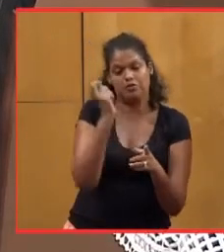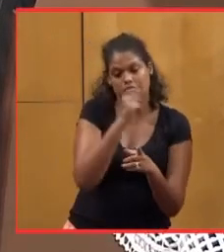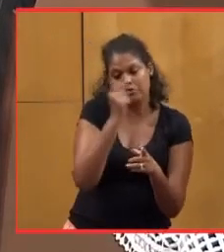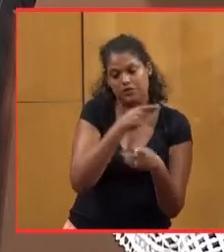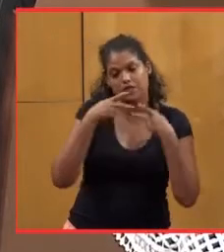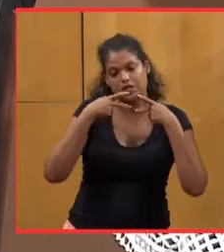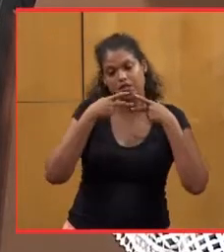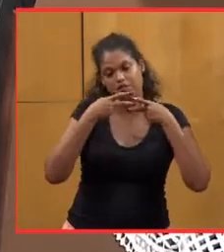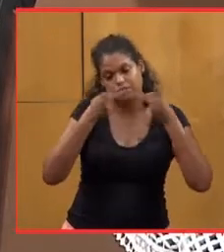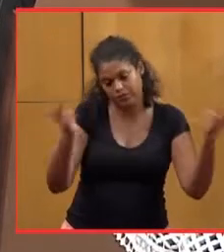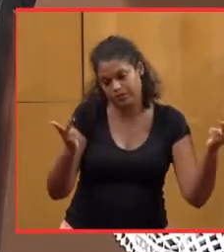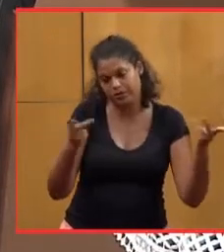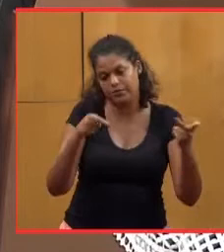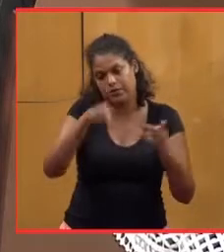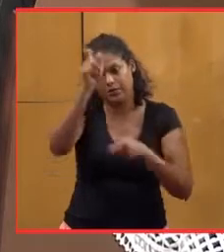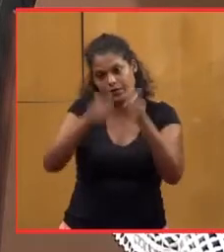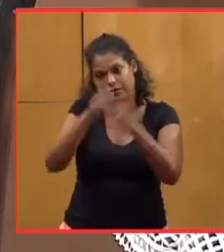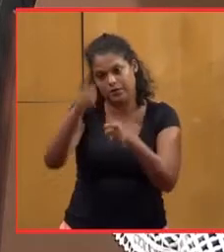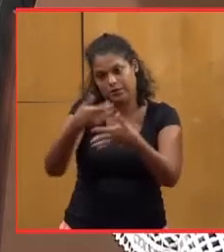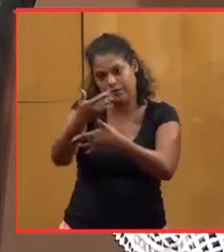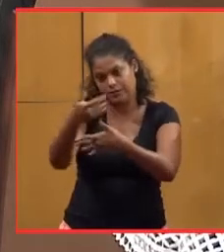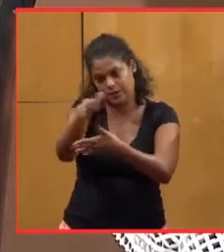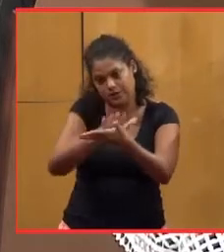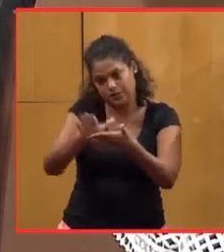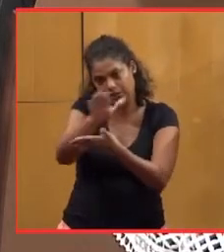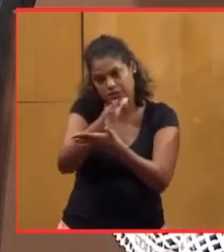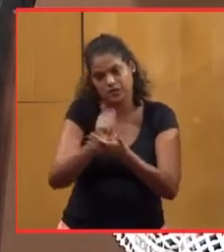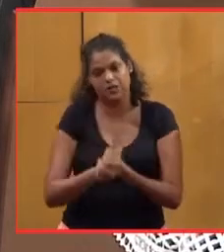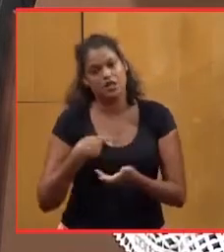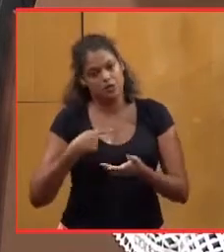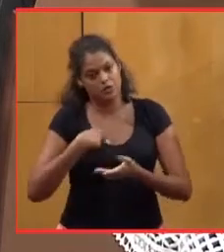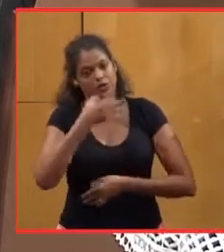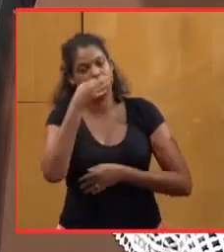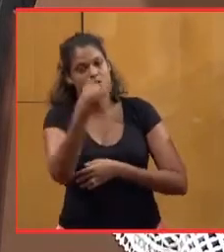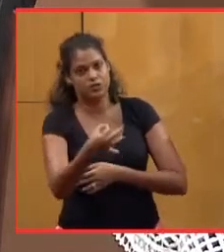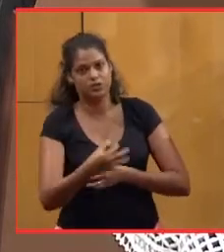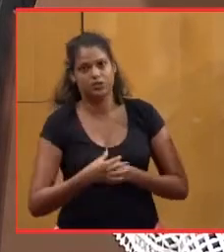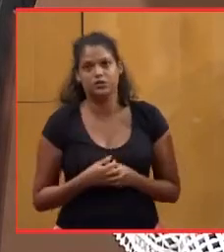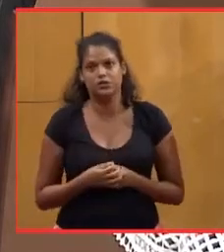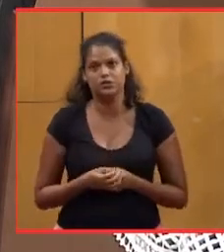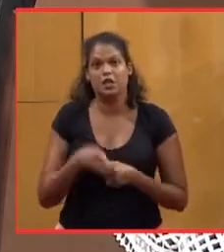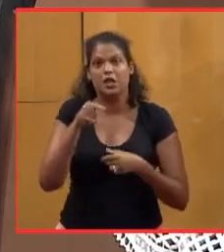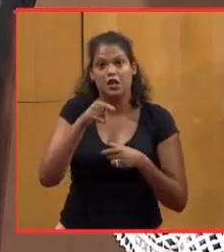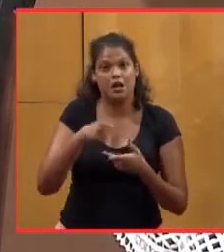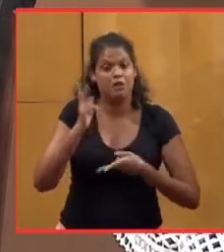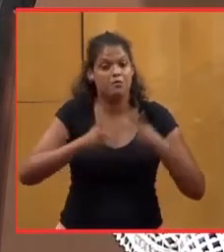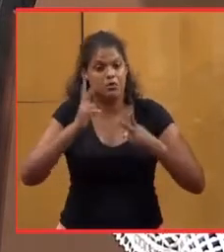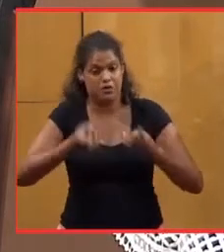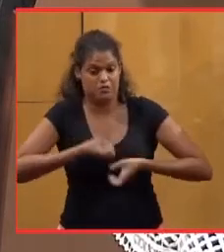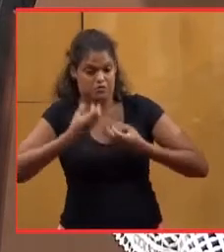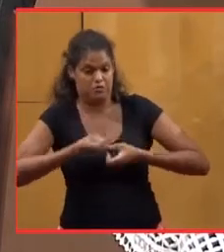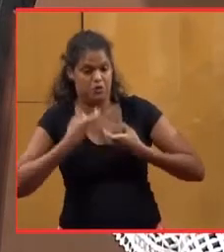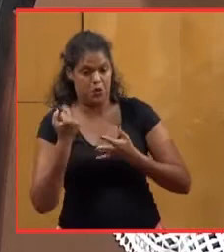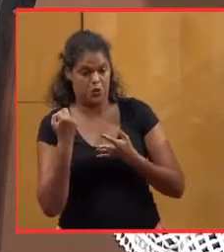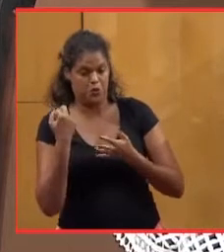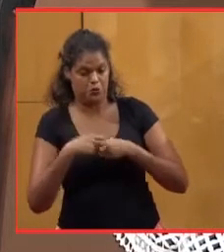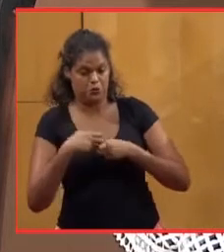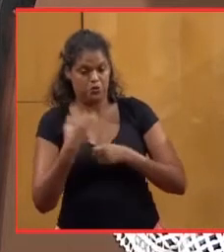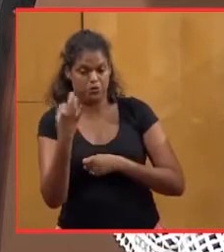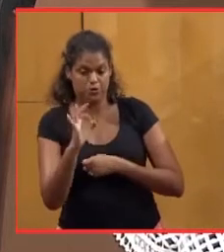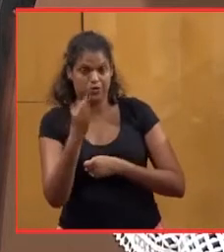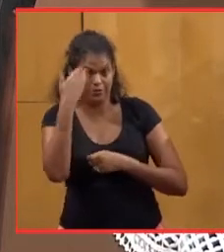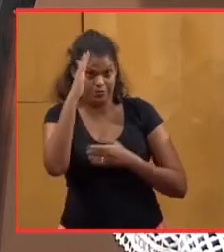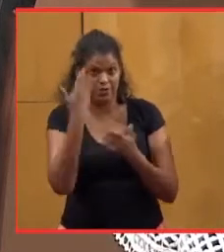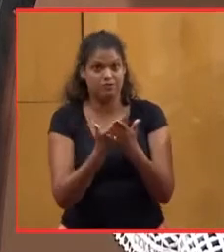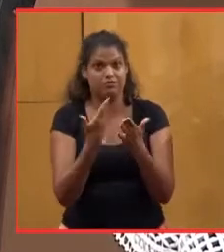et publiquement au peuple martiniquais. J'ose le dire, même si mes propos sont durs, mais ils qualifient la